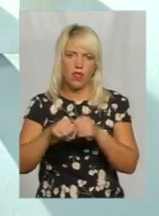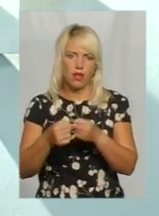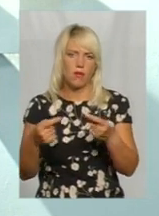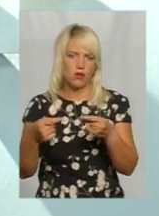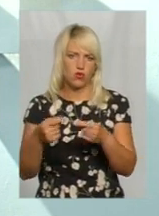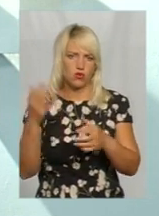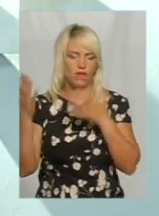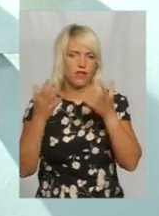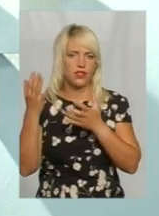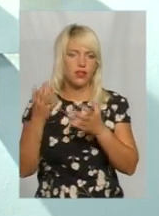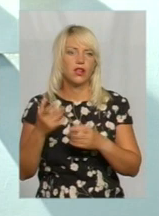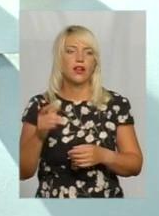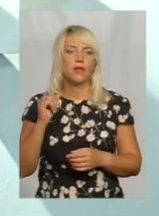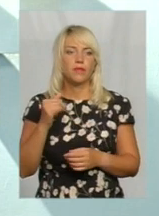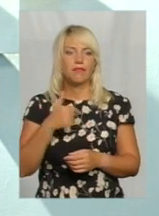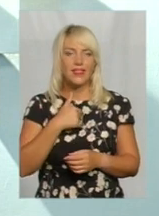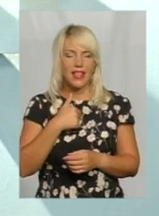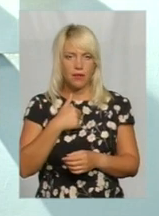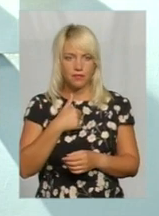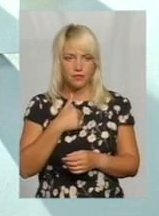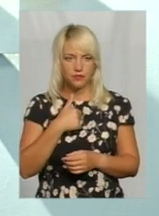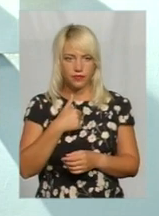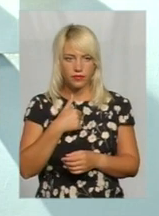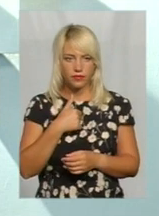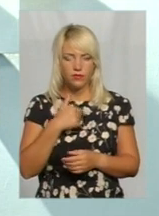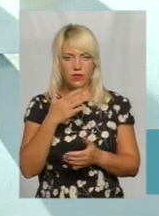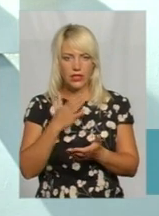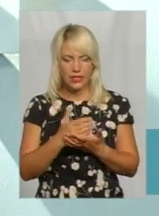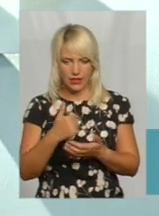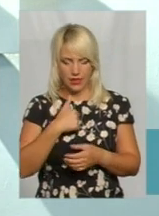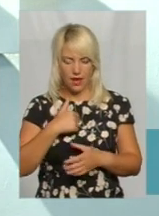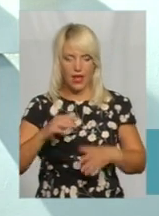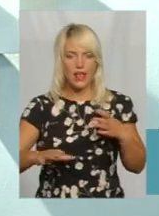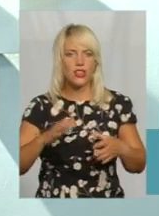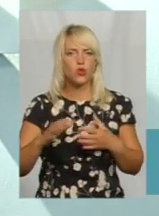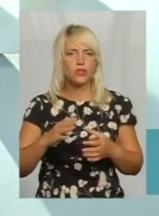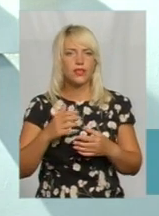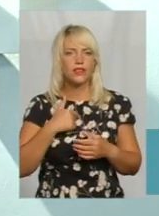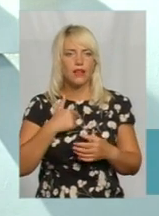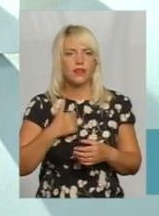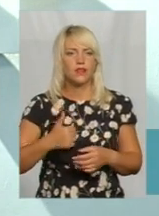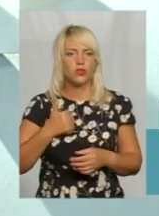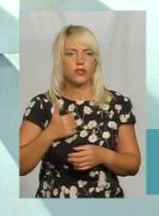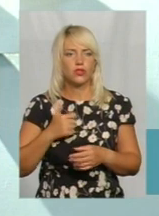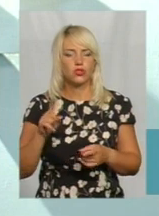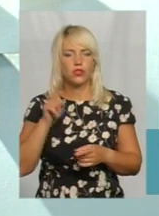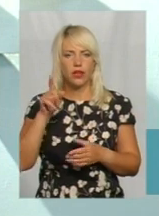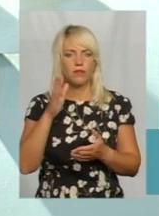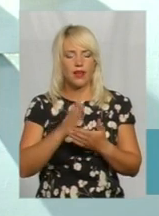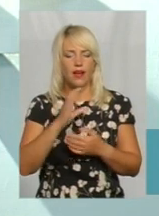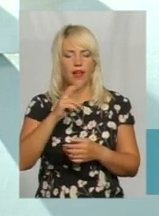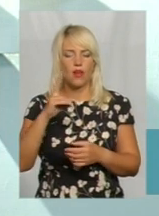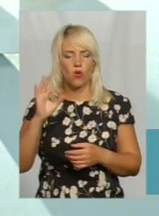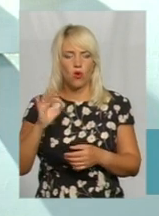мене, скажімо, є ентузіаст в тому, що там присутня Держекоінспекція.